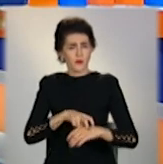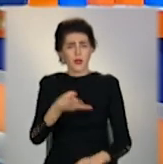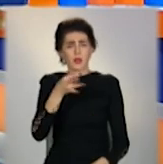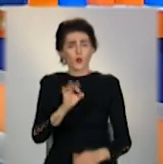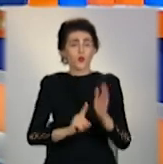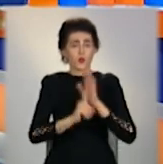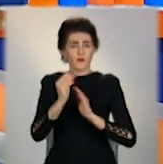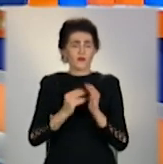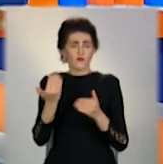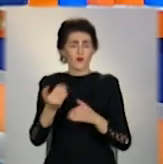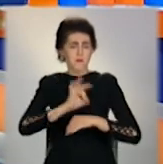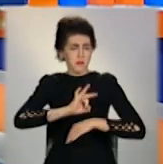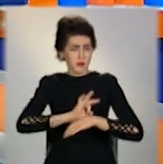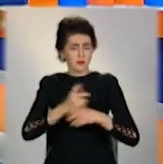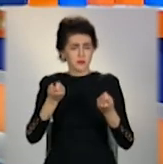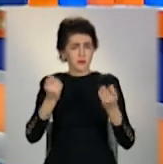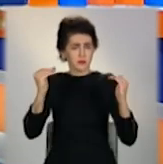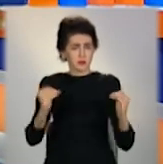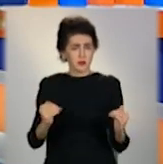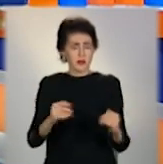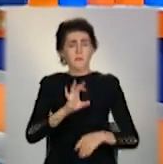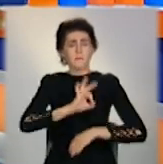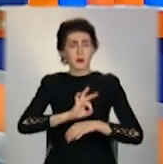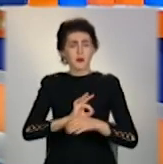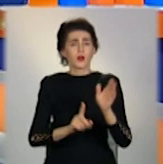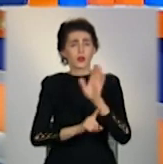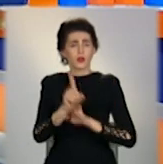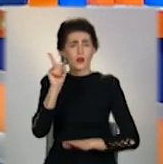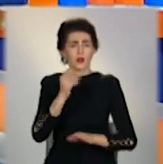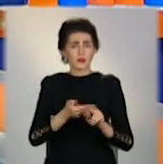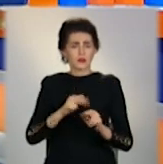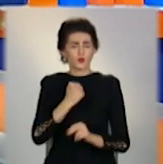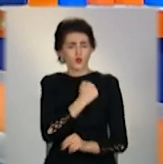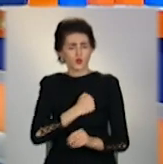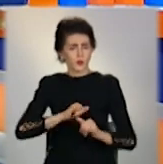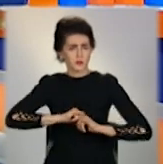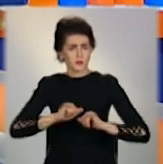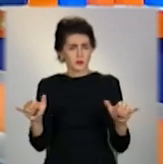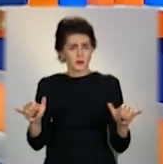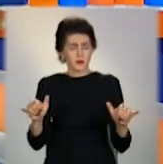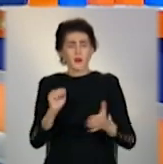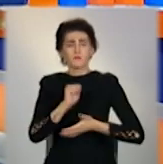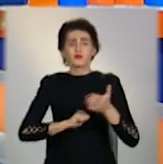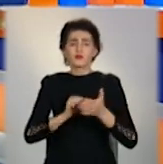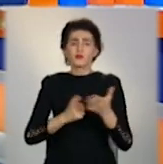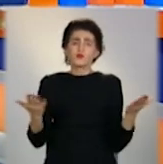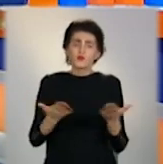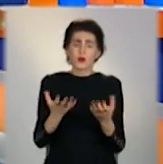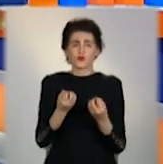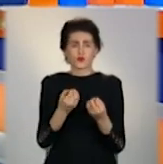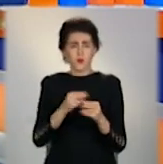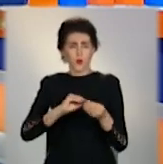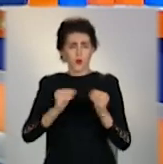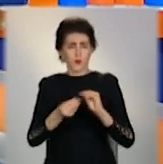рівень захворюваності дещо знизився, хвороба стала агресивнішою. І з якими ще проблемами